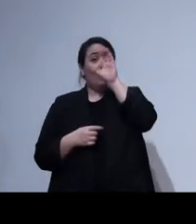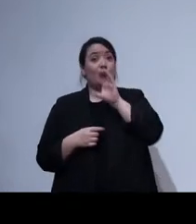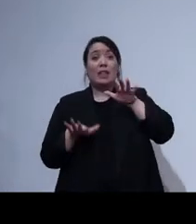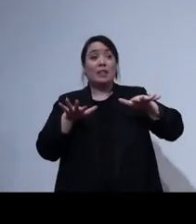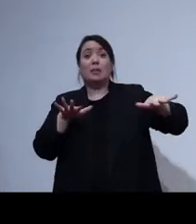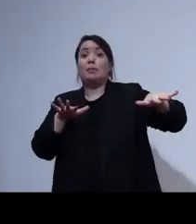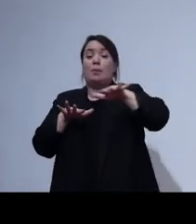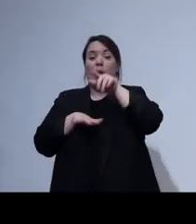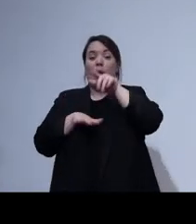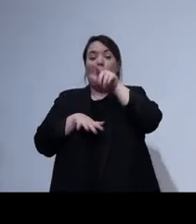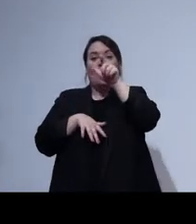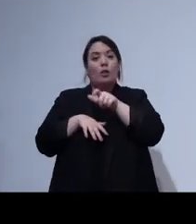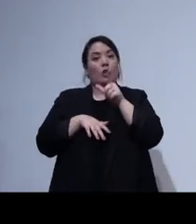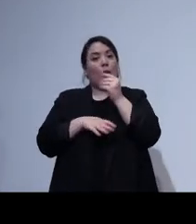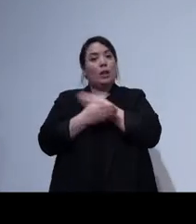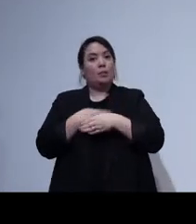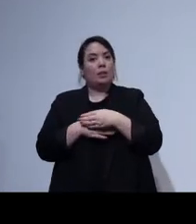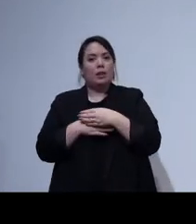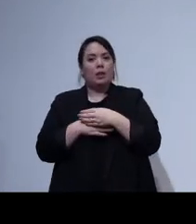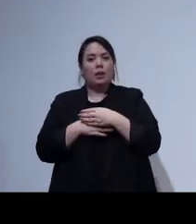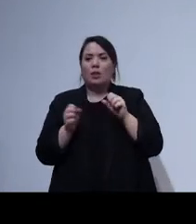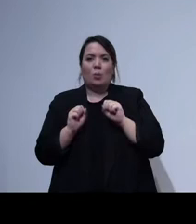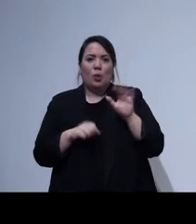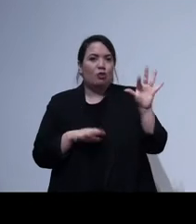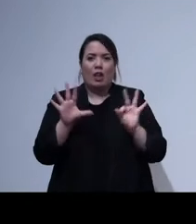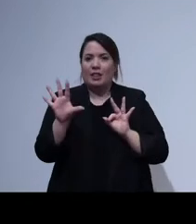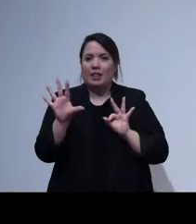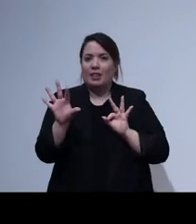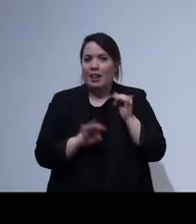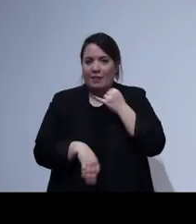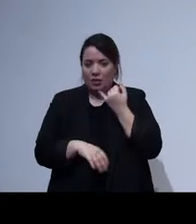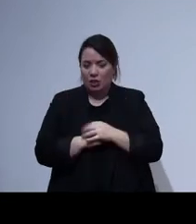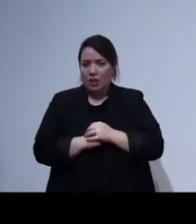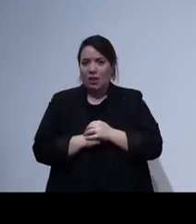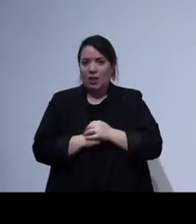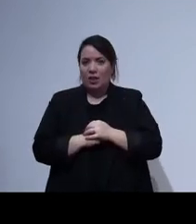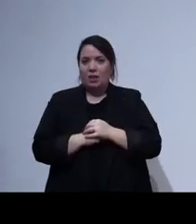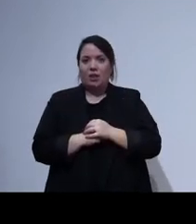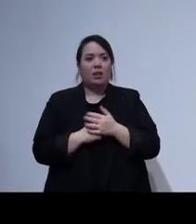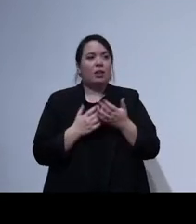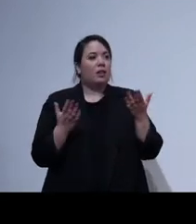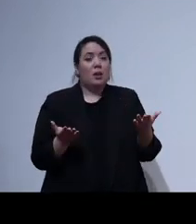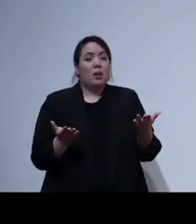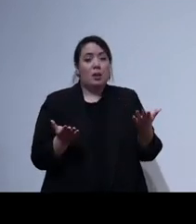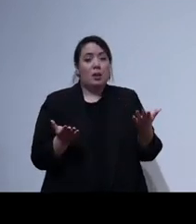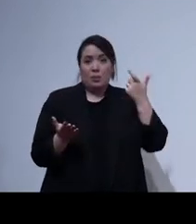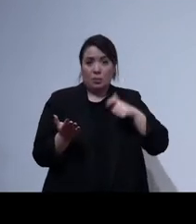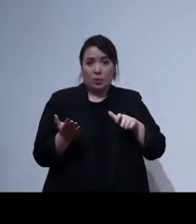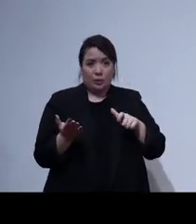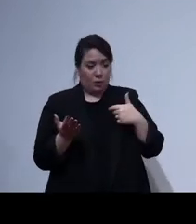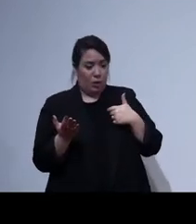solitamente non può scegliere, non tanto la distribuzione, ma non ha